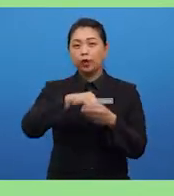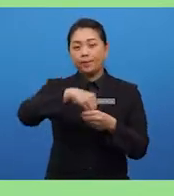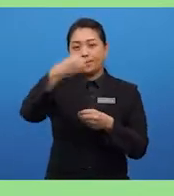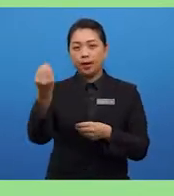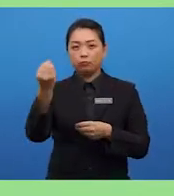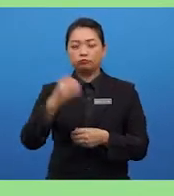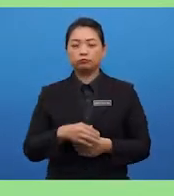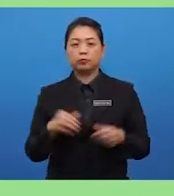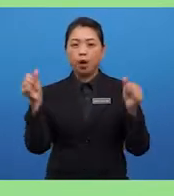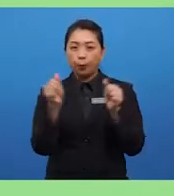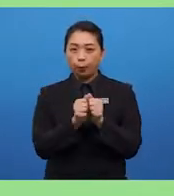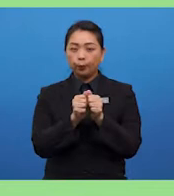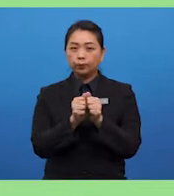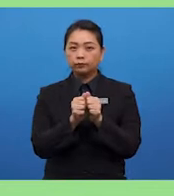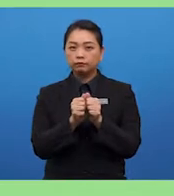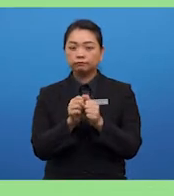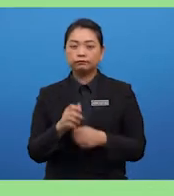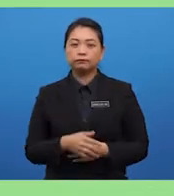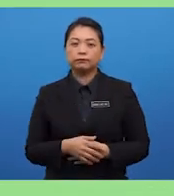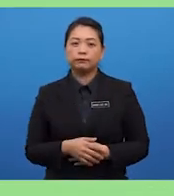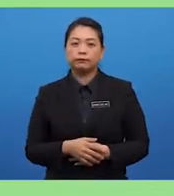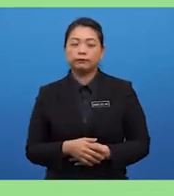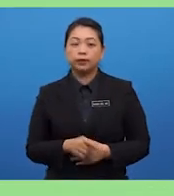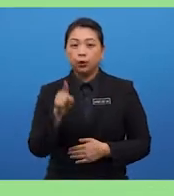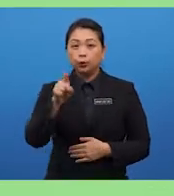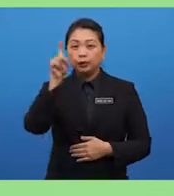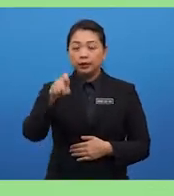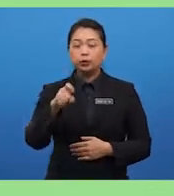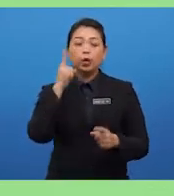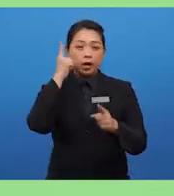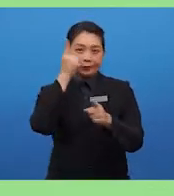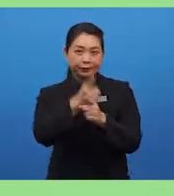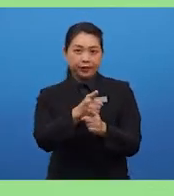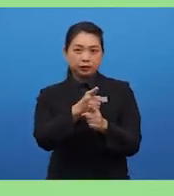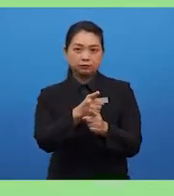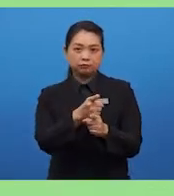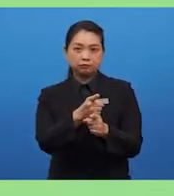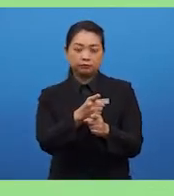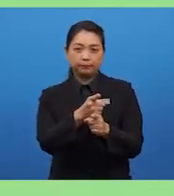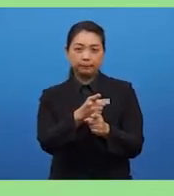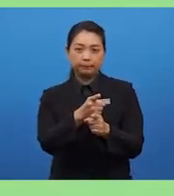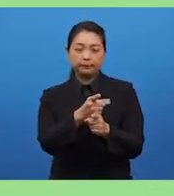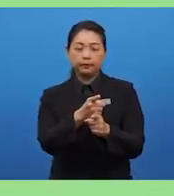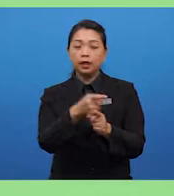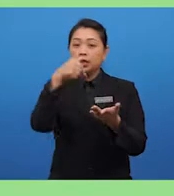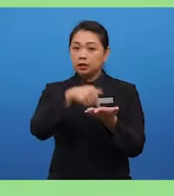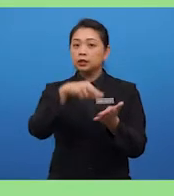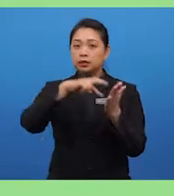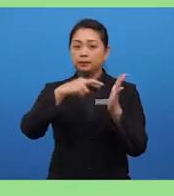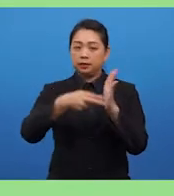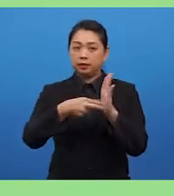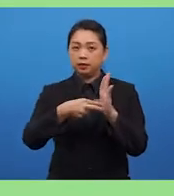come up with a consensus. you need to agree. This means,